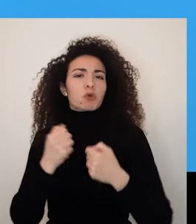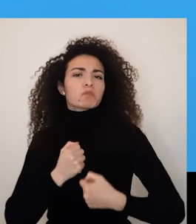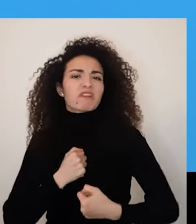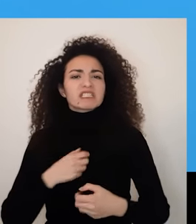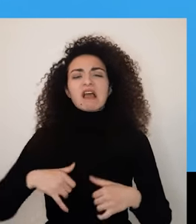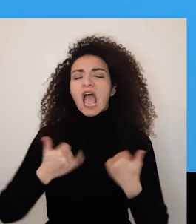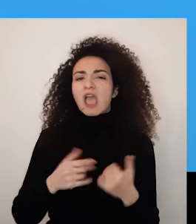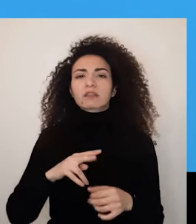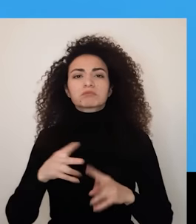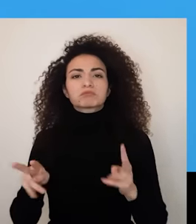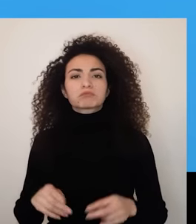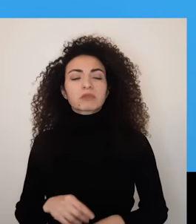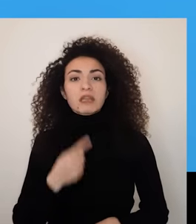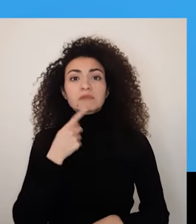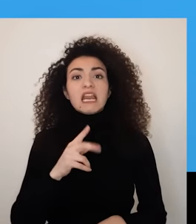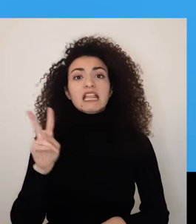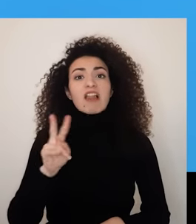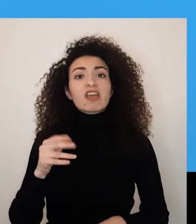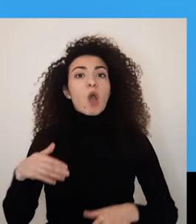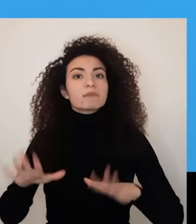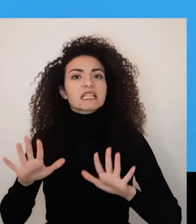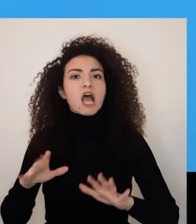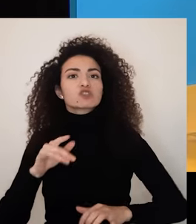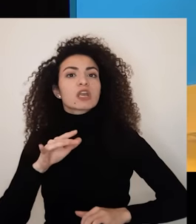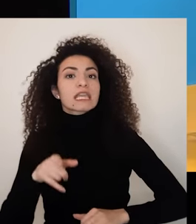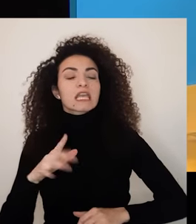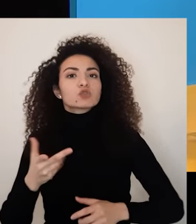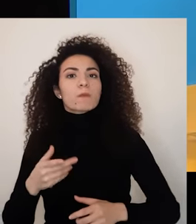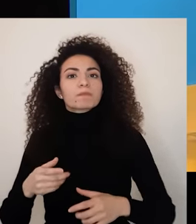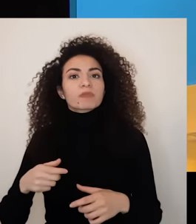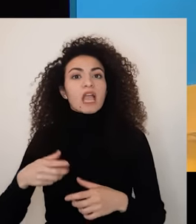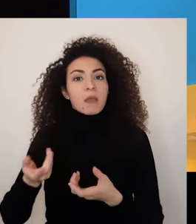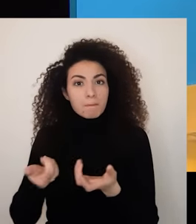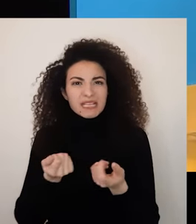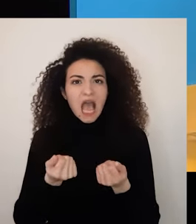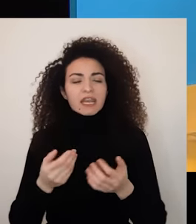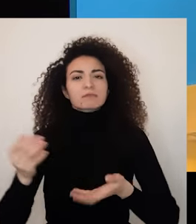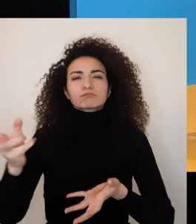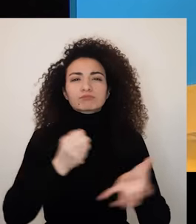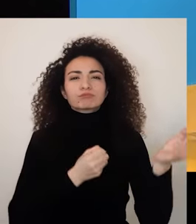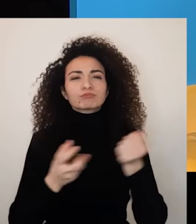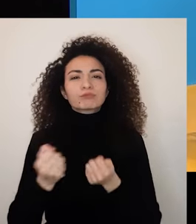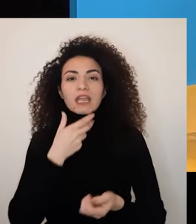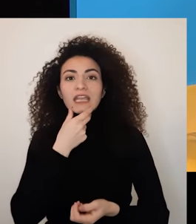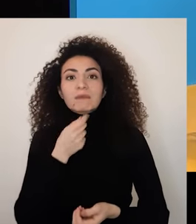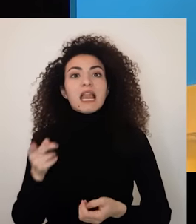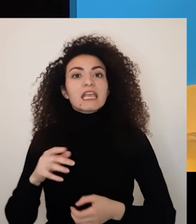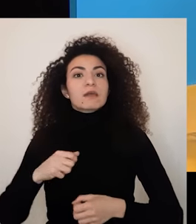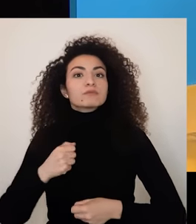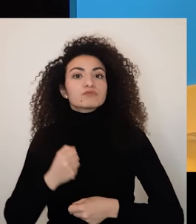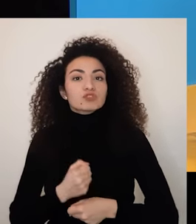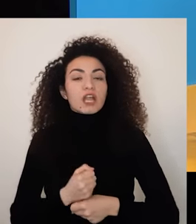مشاركة لقطات عامة من حياتي وبال2015 قمت بمبادرة تمويل جماعي لشراء جهاز